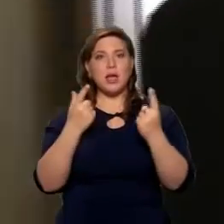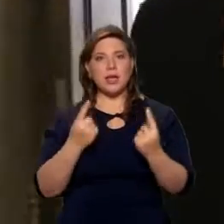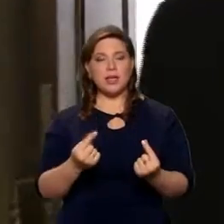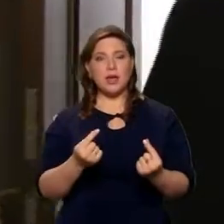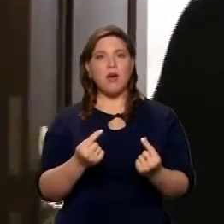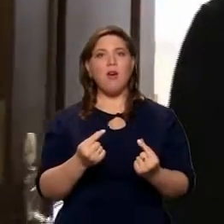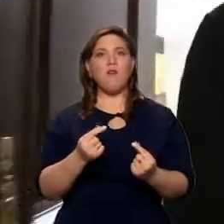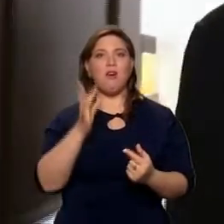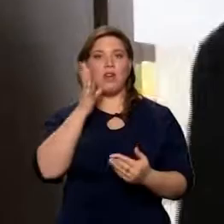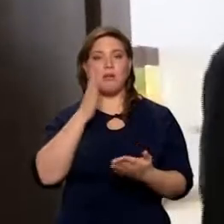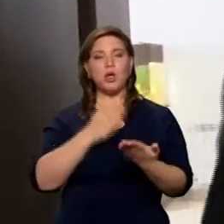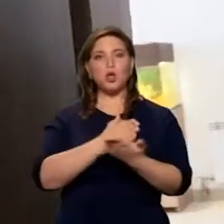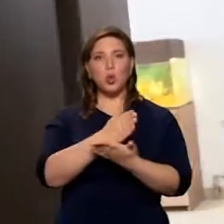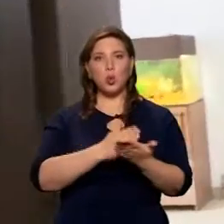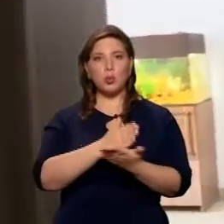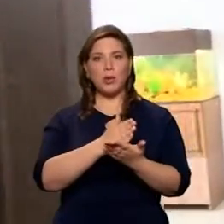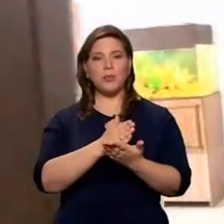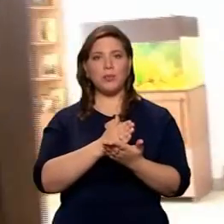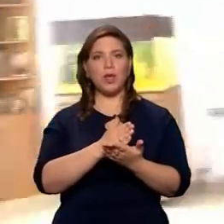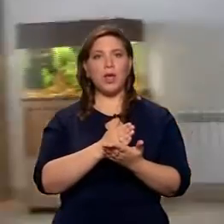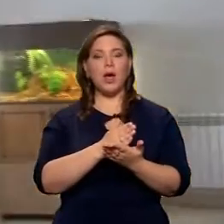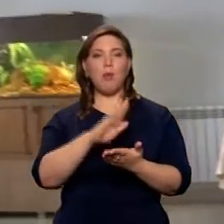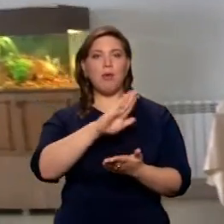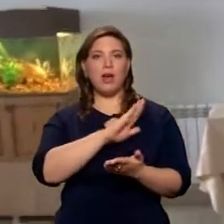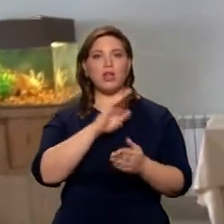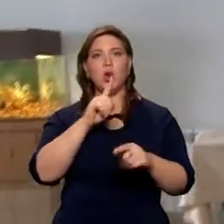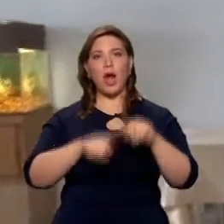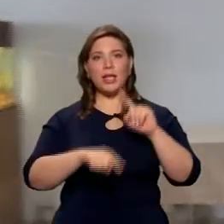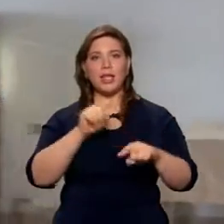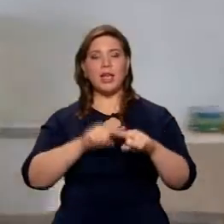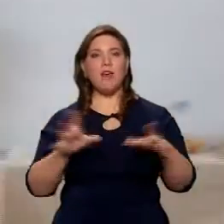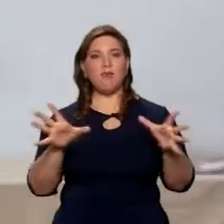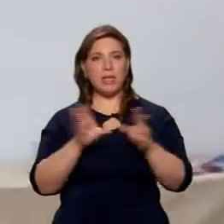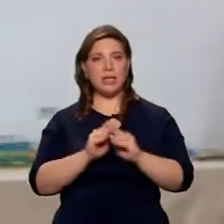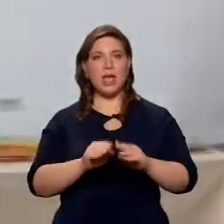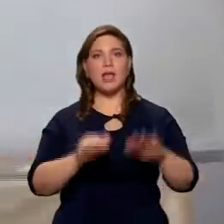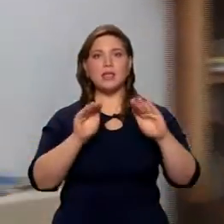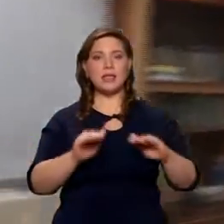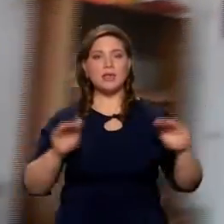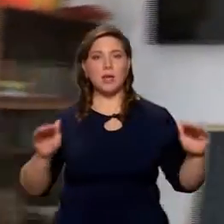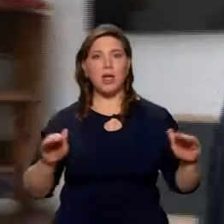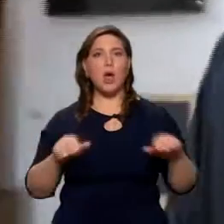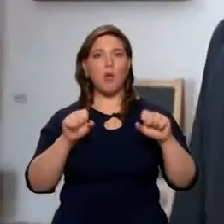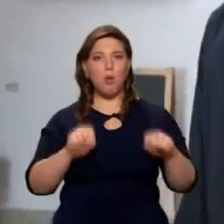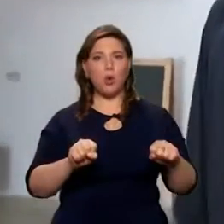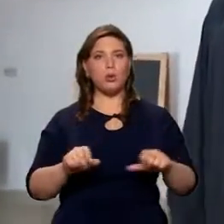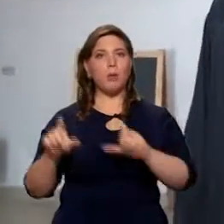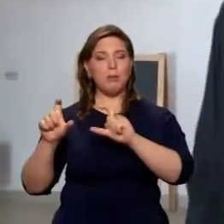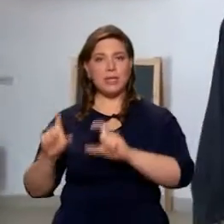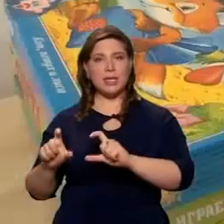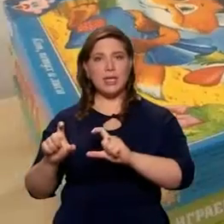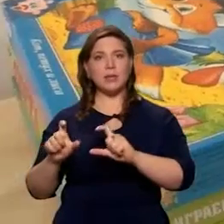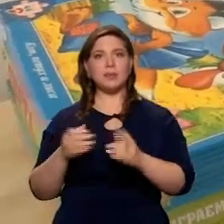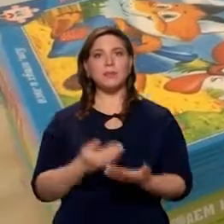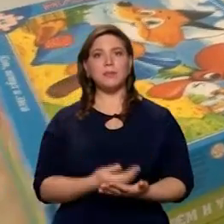Во время службы, вот, бывает, что маленькие дети, вот, родители с ними тут могут посидеть.